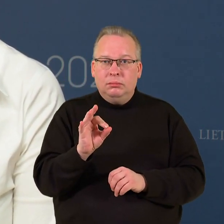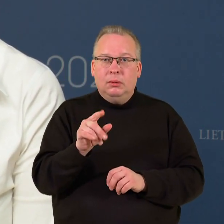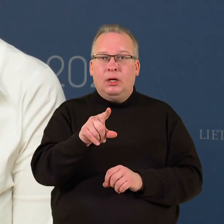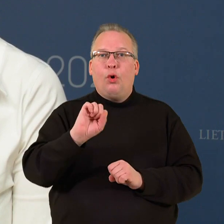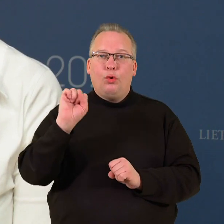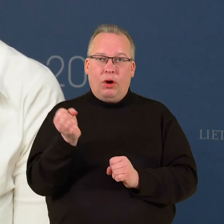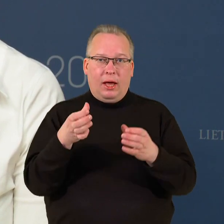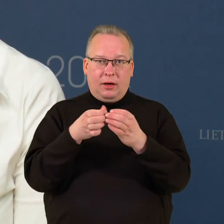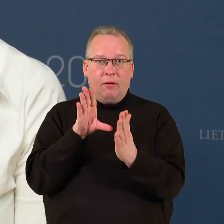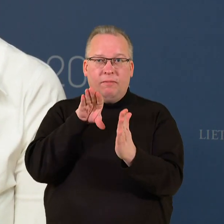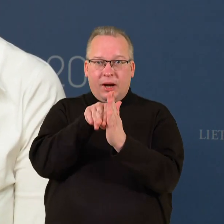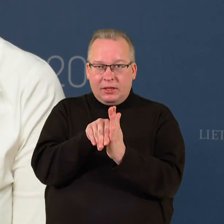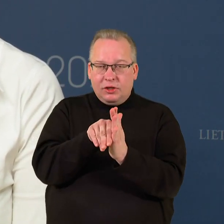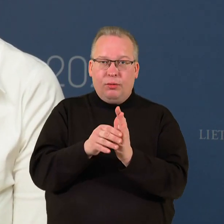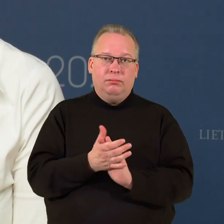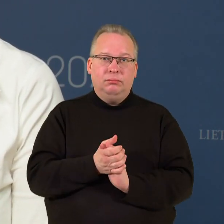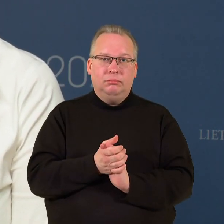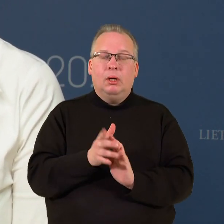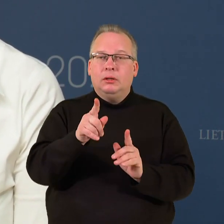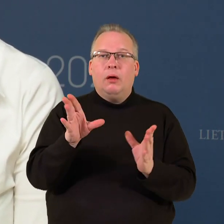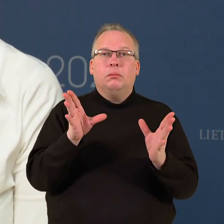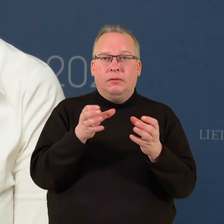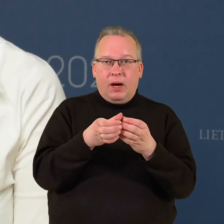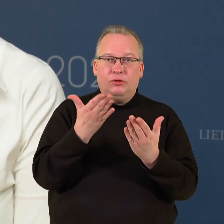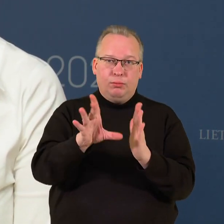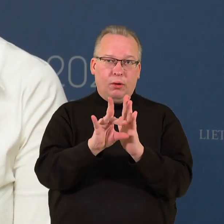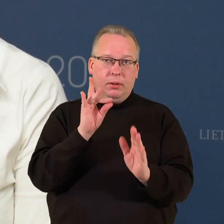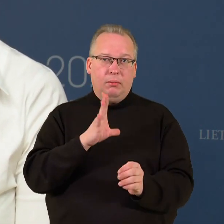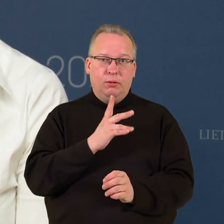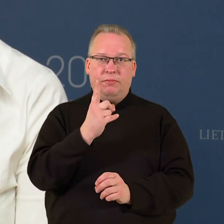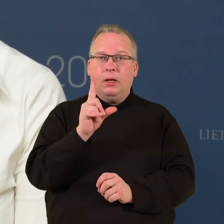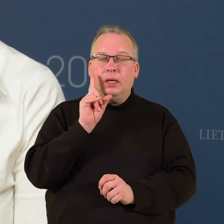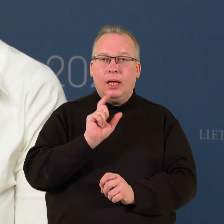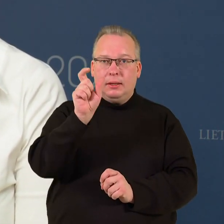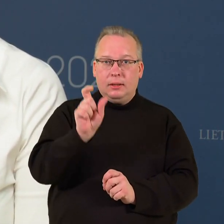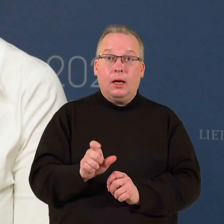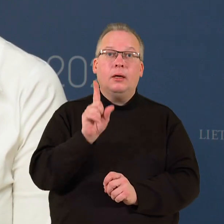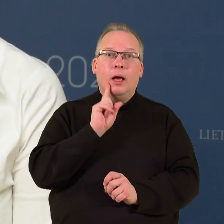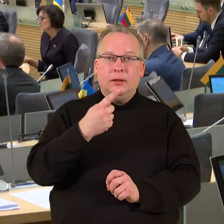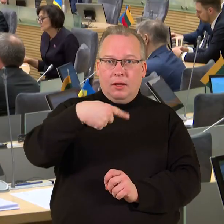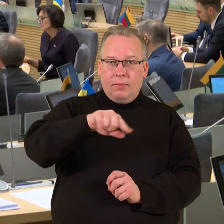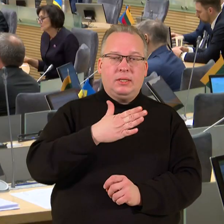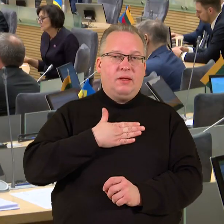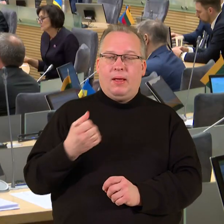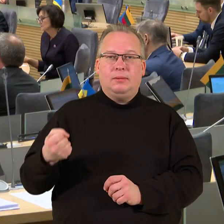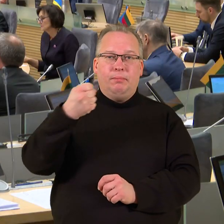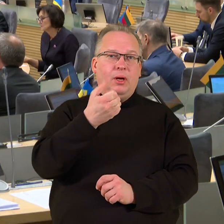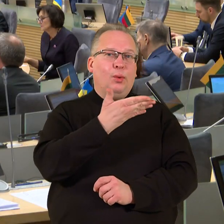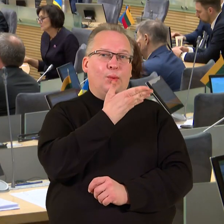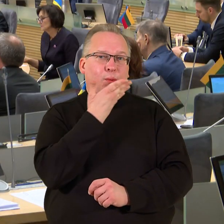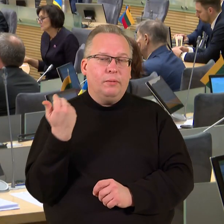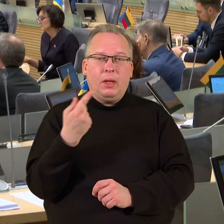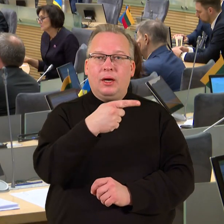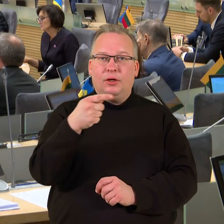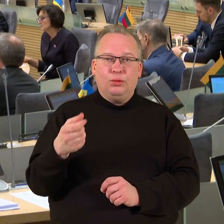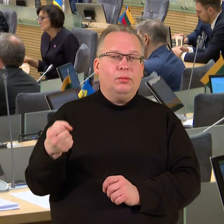su kolega frakcijoje, tai vertinu kaip frakcijos pasirinkimą. Buvo vienintelis kandidatas, kiti kandidatai saves nekėlė arba niekas nekėlė